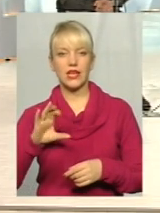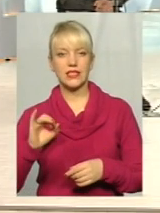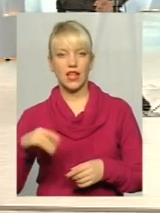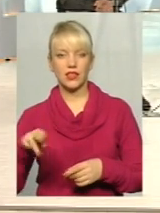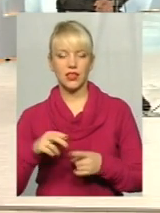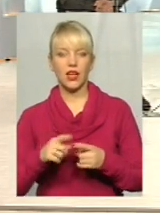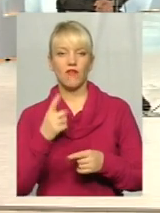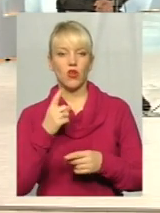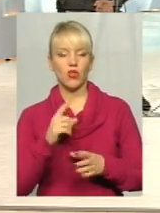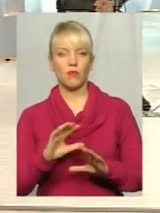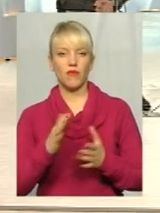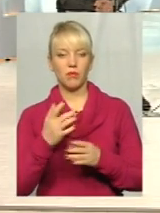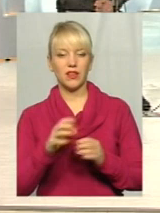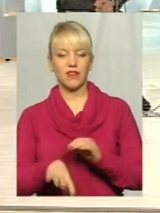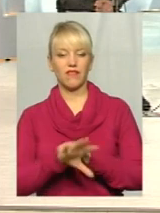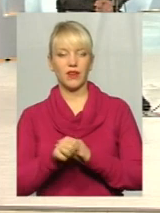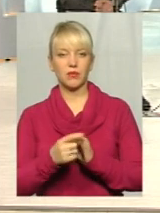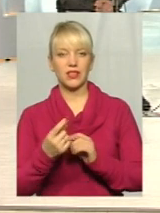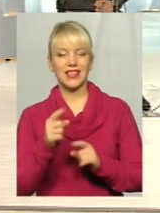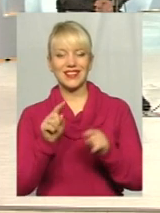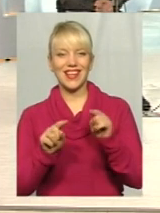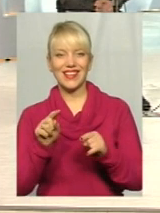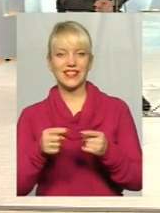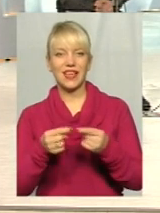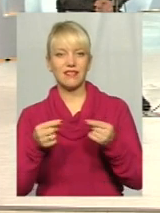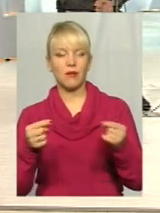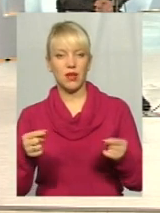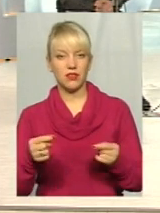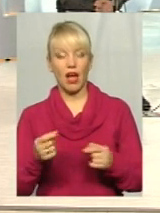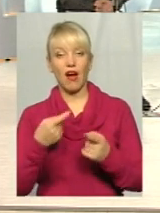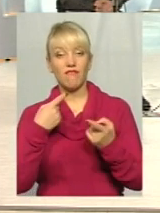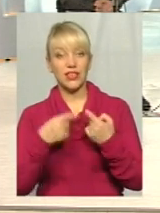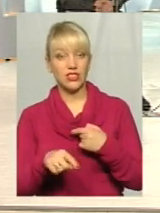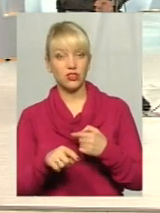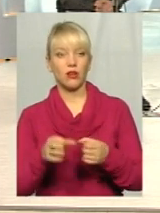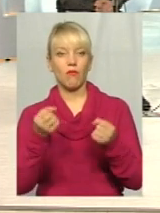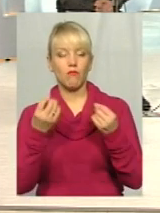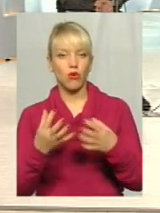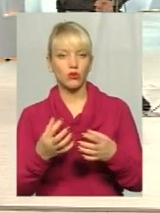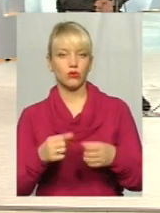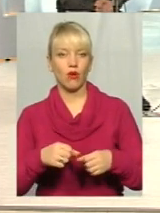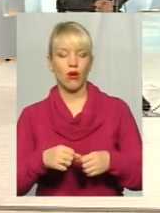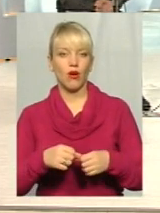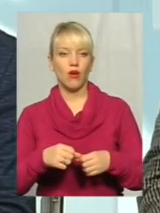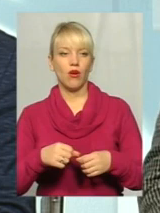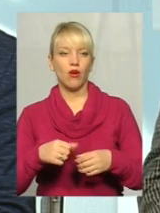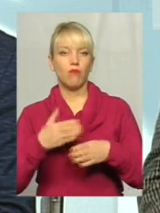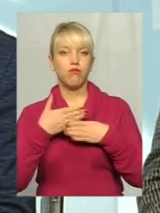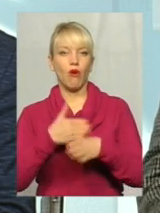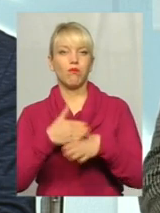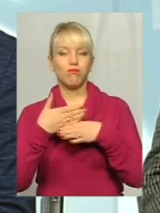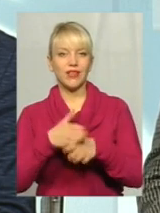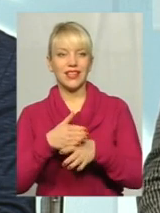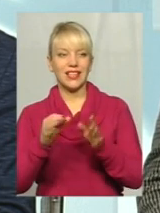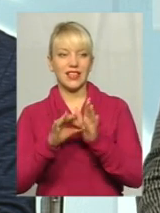випадку просто викрали деякі елементи, а в іншому просто побили цю електронику,